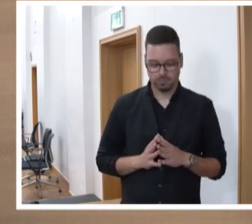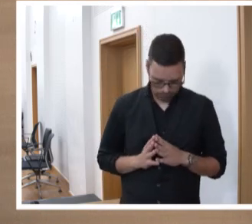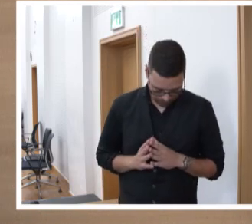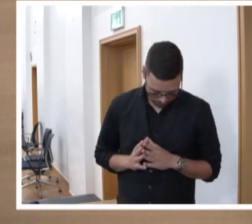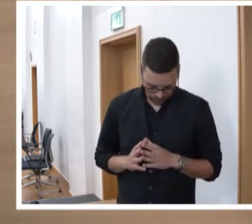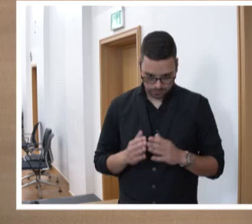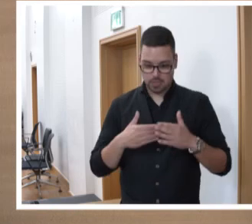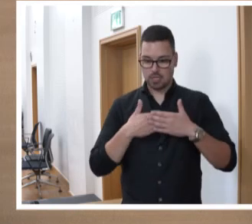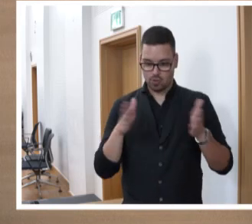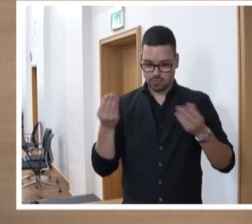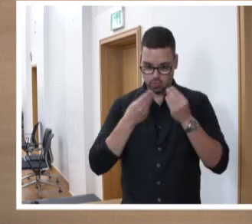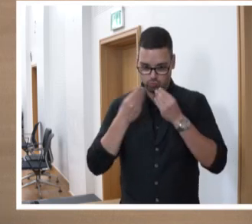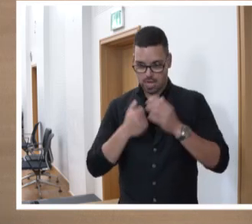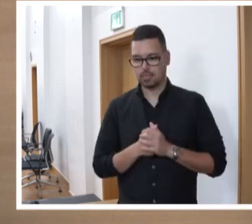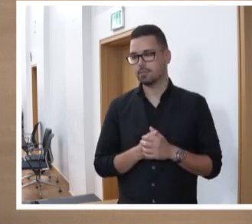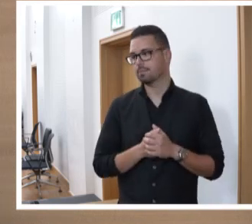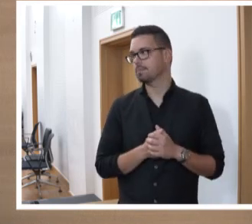Ich eröffne die Aussprache.